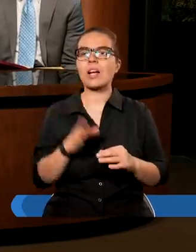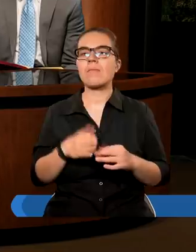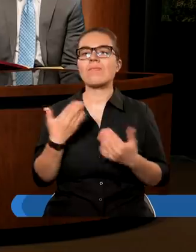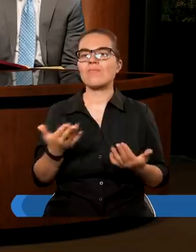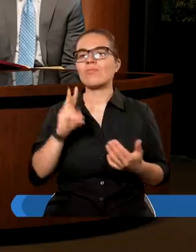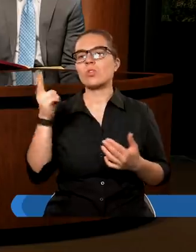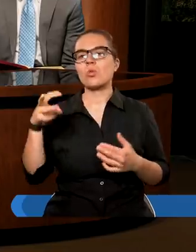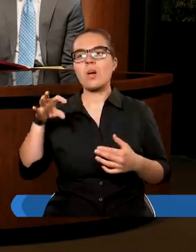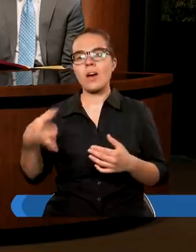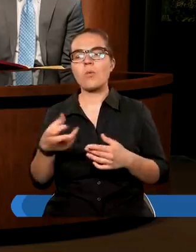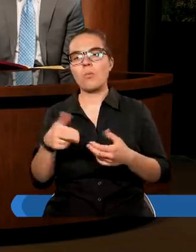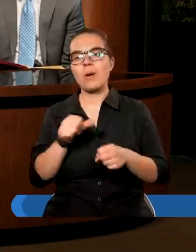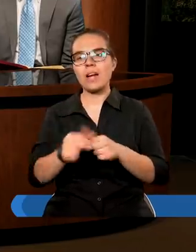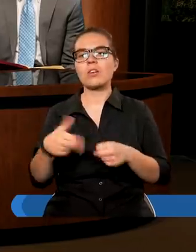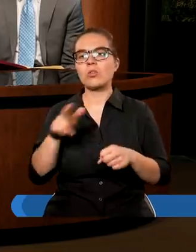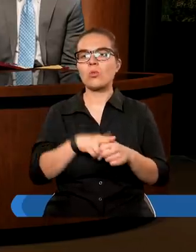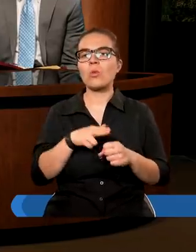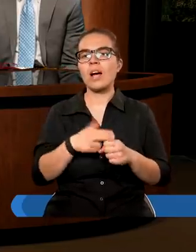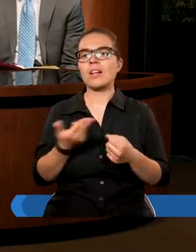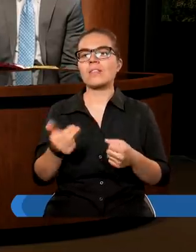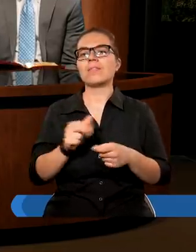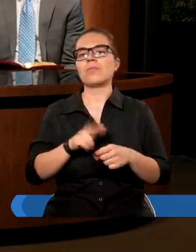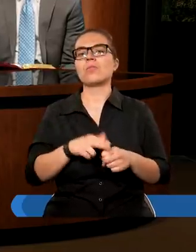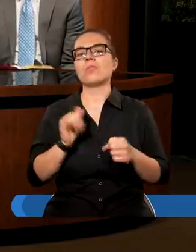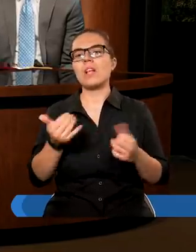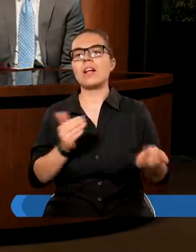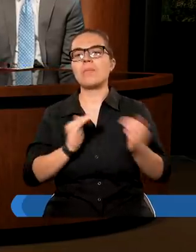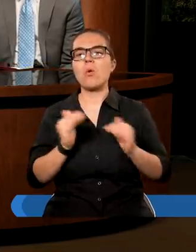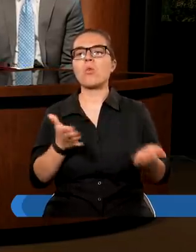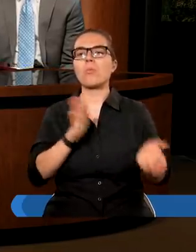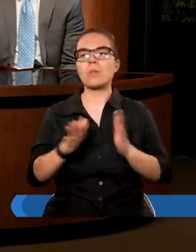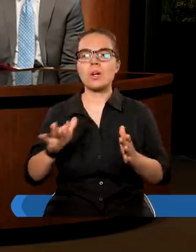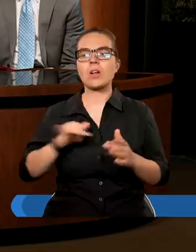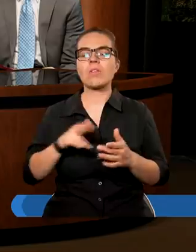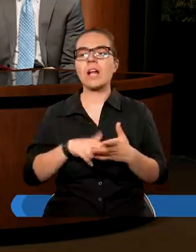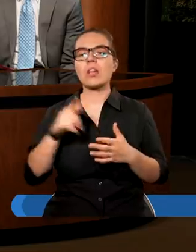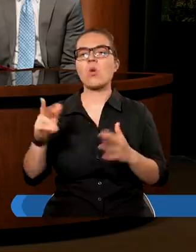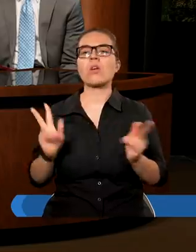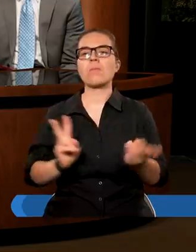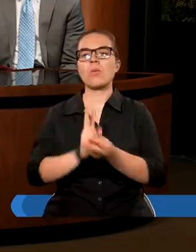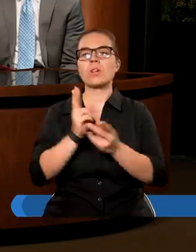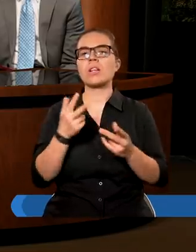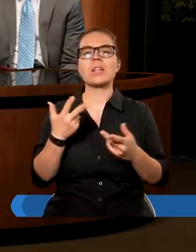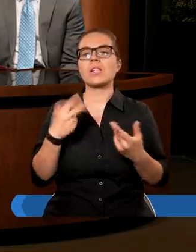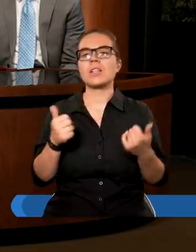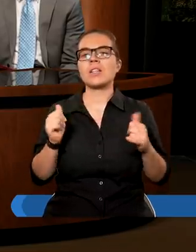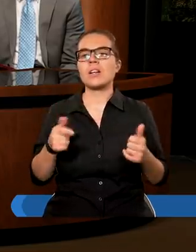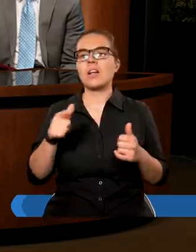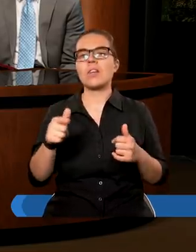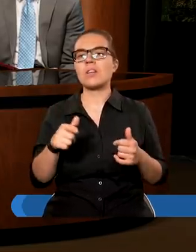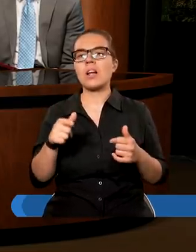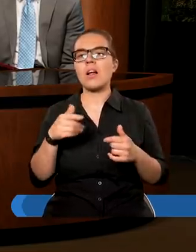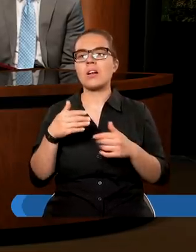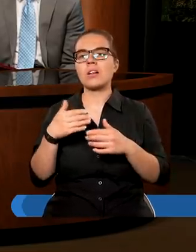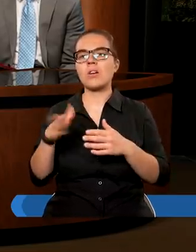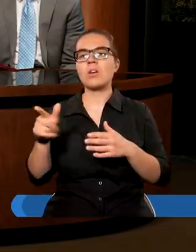I niestety druga grupa, która w jakiś sposób przygotowała się na to spotkanie, nie jest w stanie pomóc tym